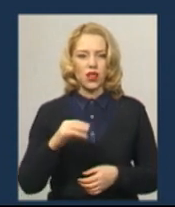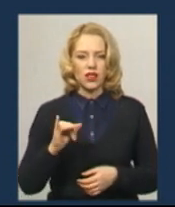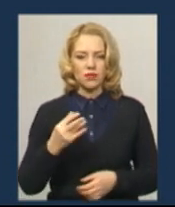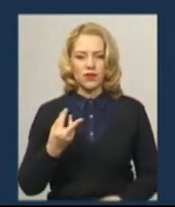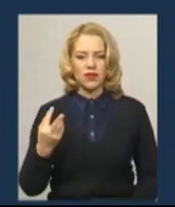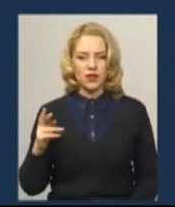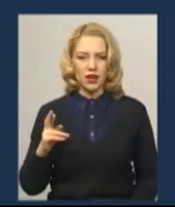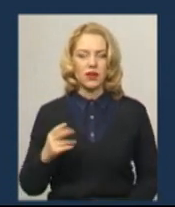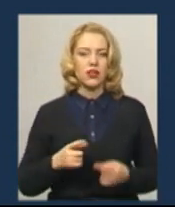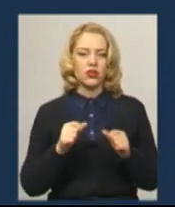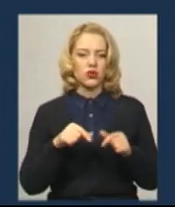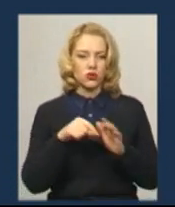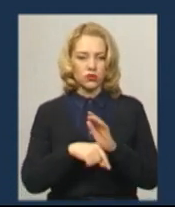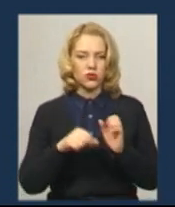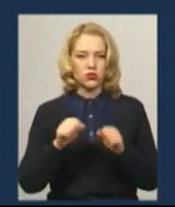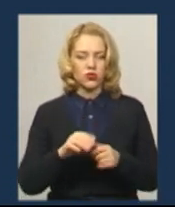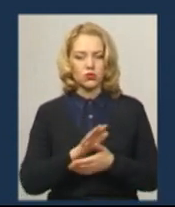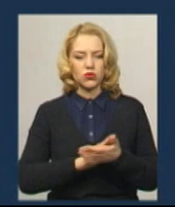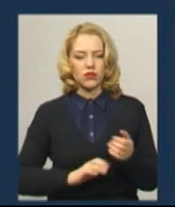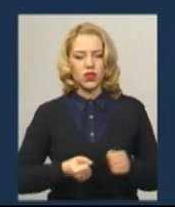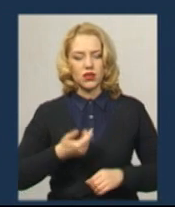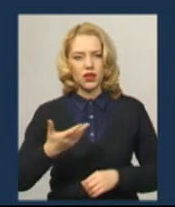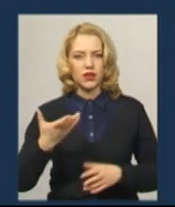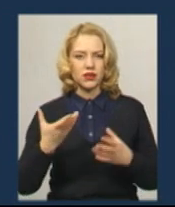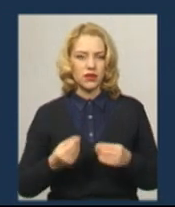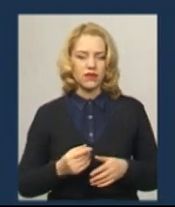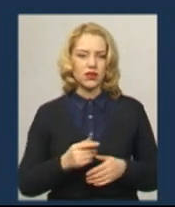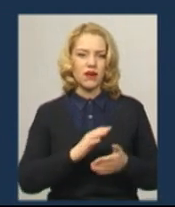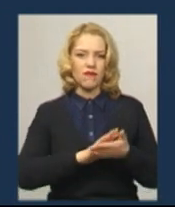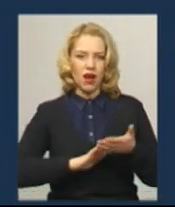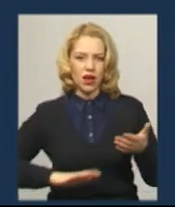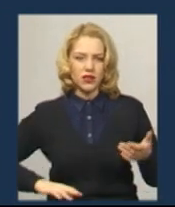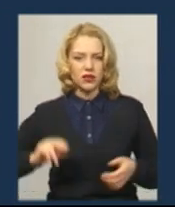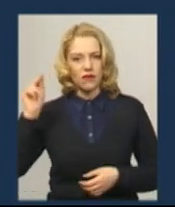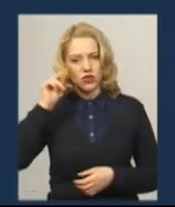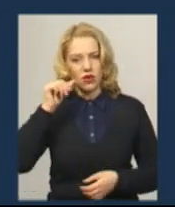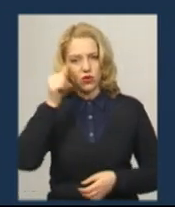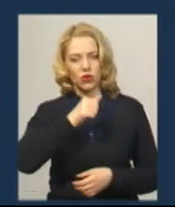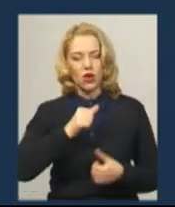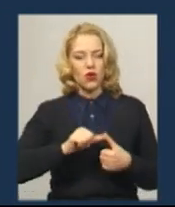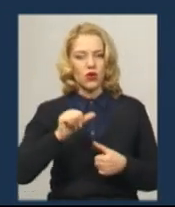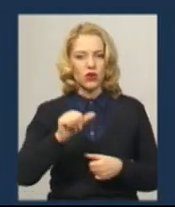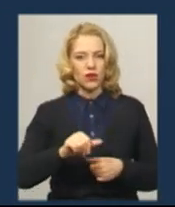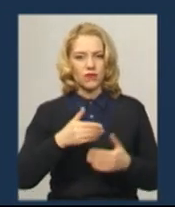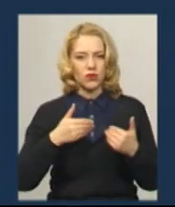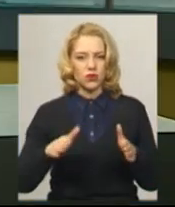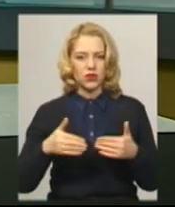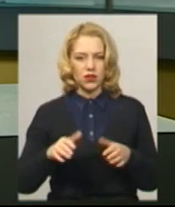можуть подовжити на кілька днів тривалість навчального року, крім класів випускних.